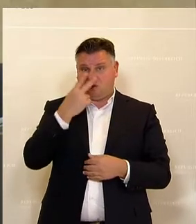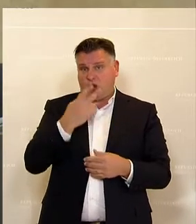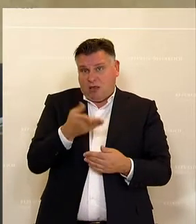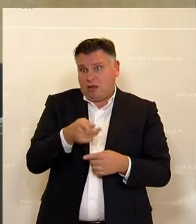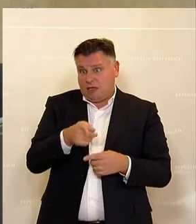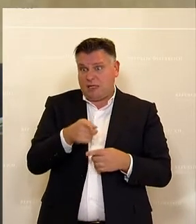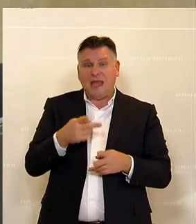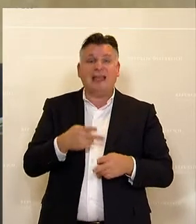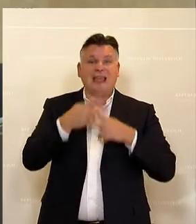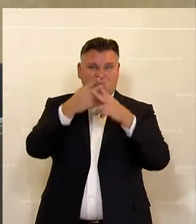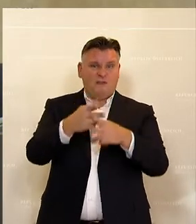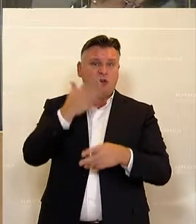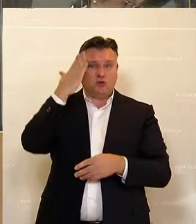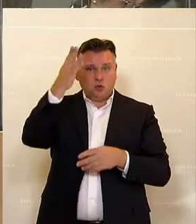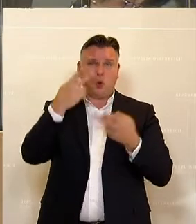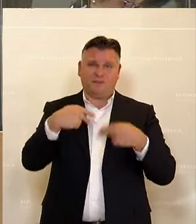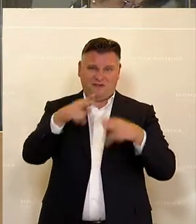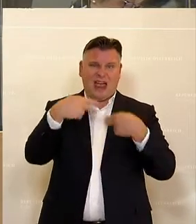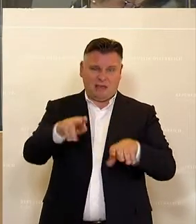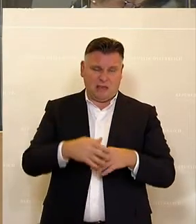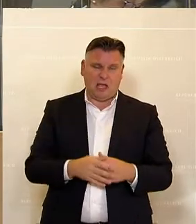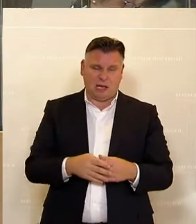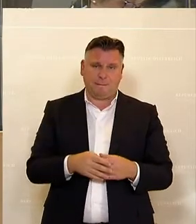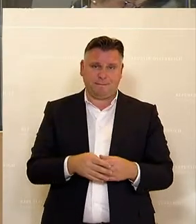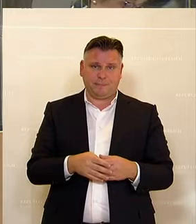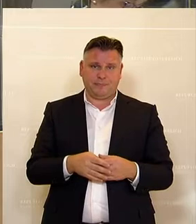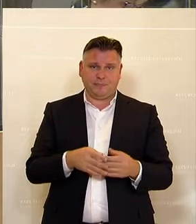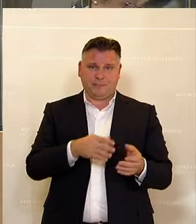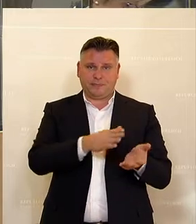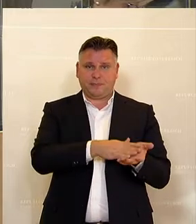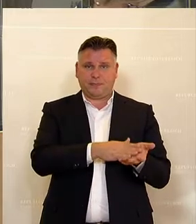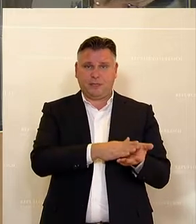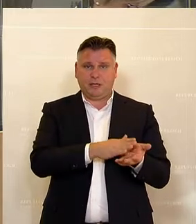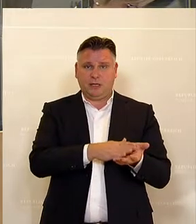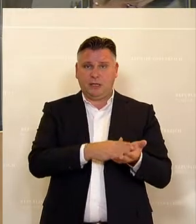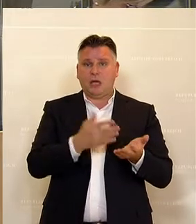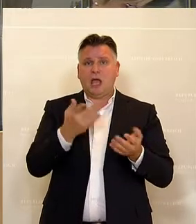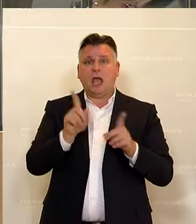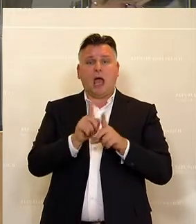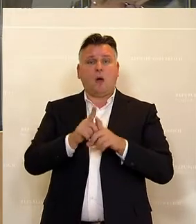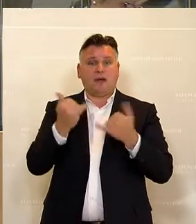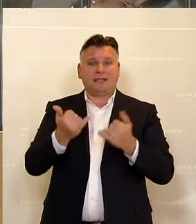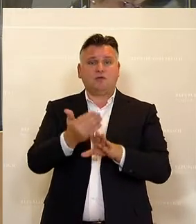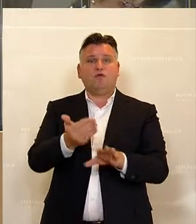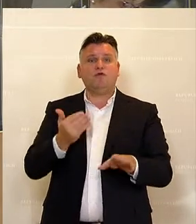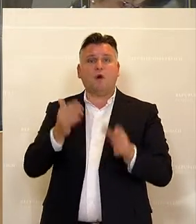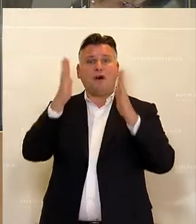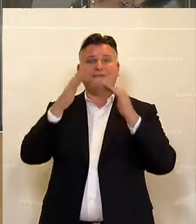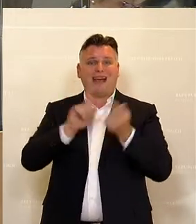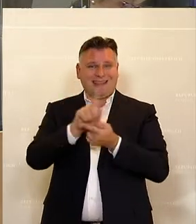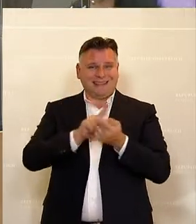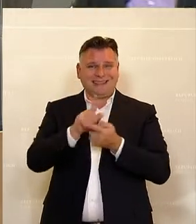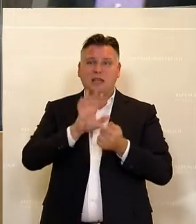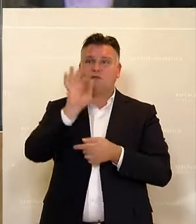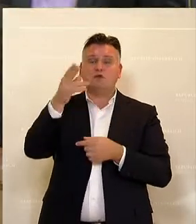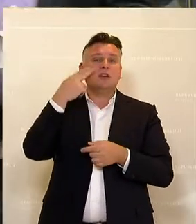auch weiterführen werden. Und gerade in der so wichtigen Vorweihnachtszeit die Betriebe auch unterstützen